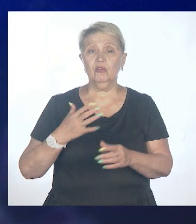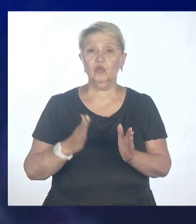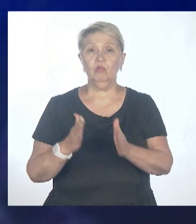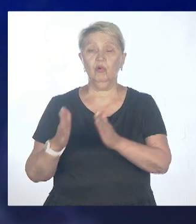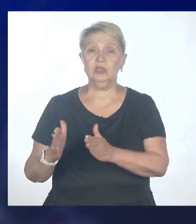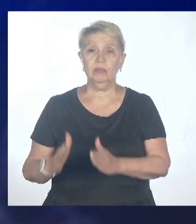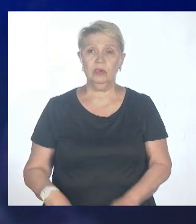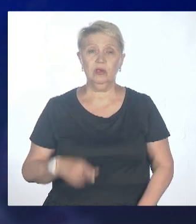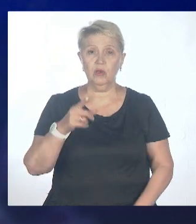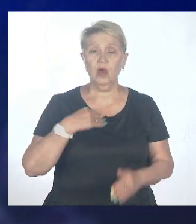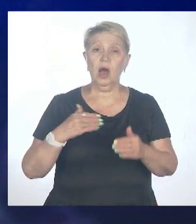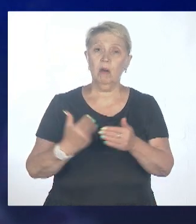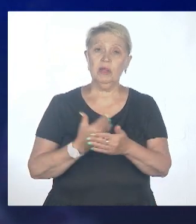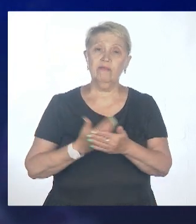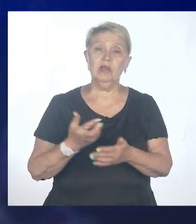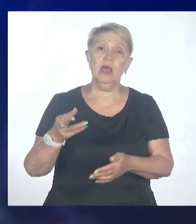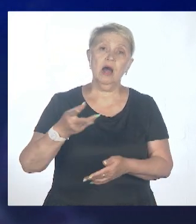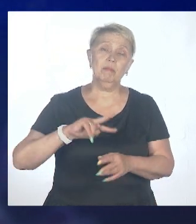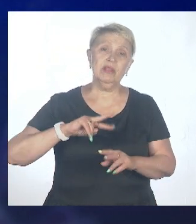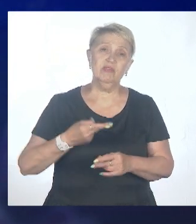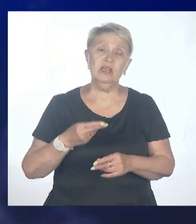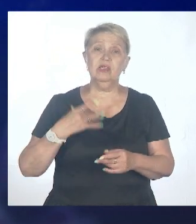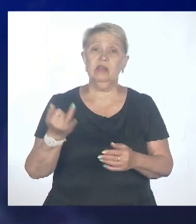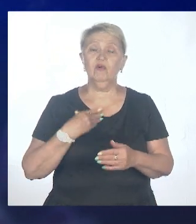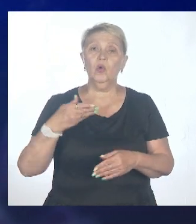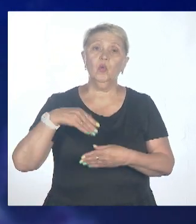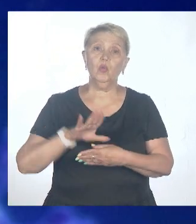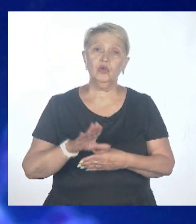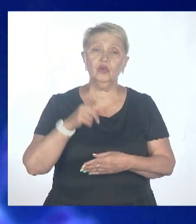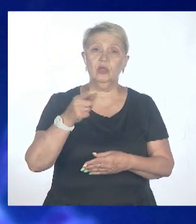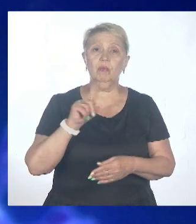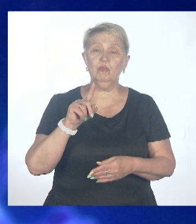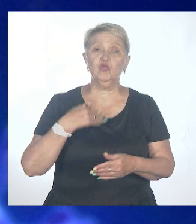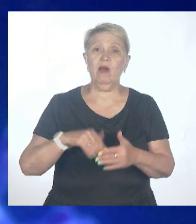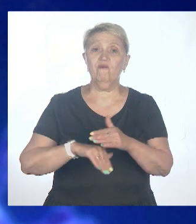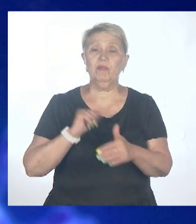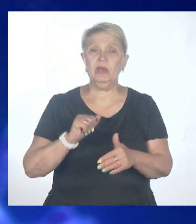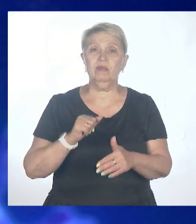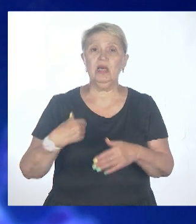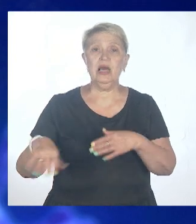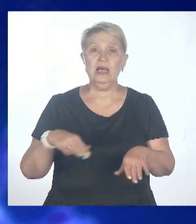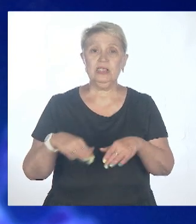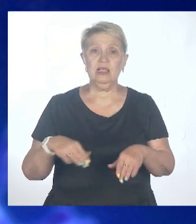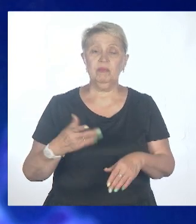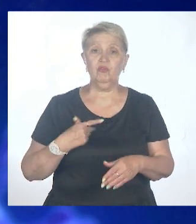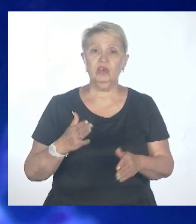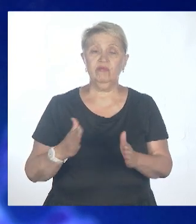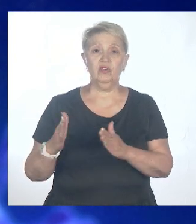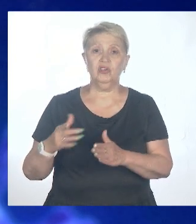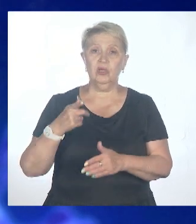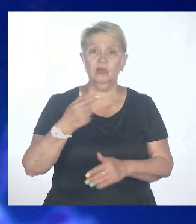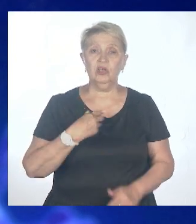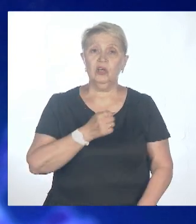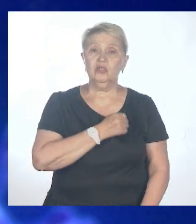популяции, ее обновления, ее улучшения и прочего-прочего. Потому что вымирают слабые, неприспособленные и прочие вещи. Да, к сожалению, это